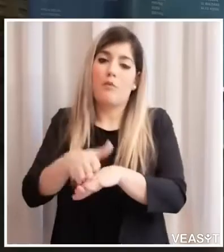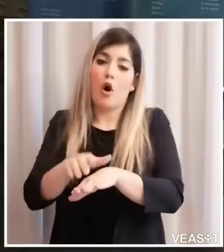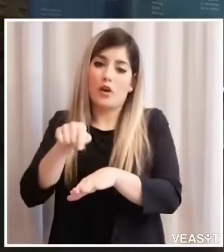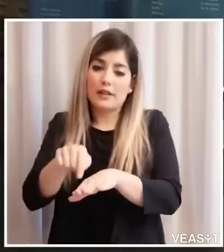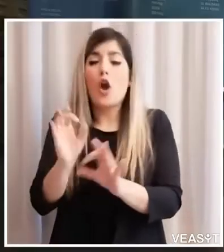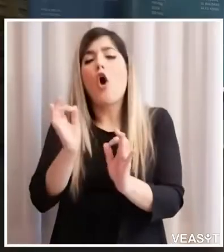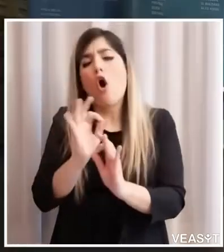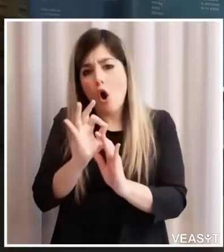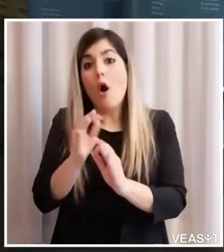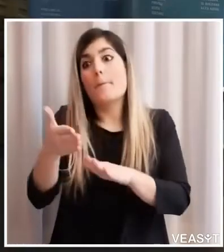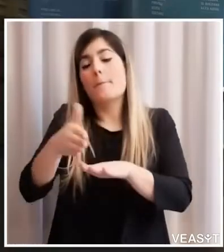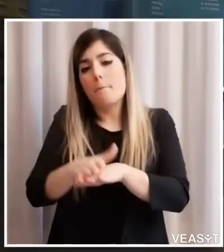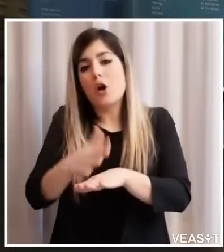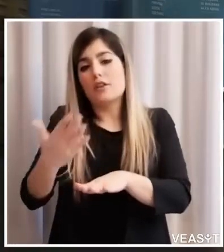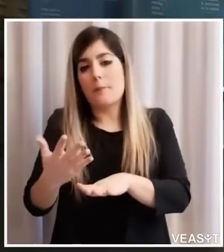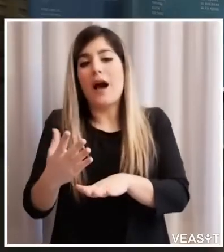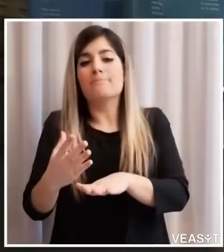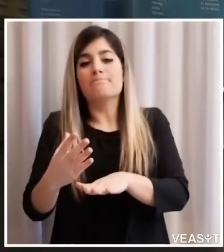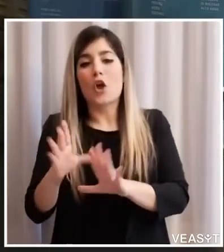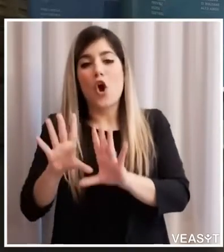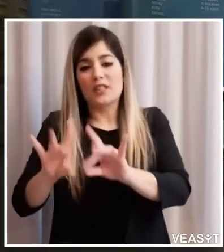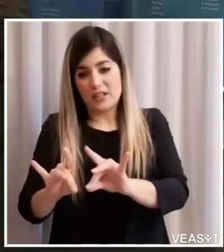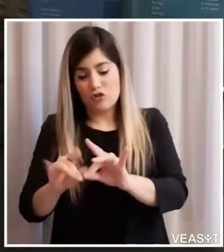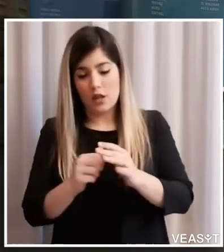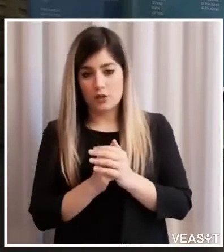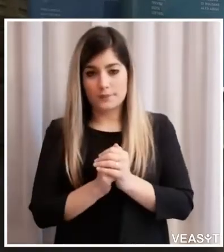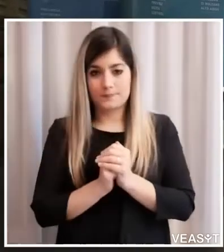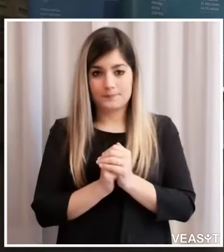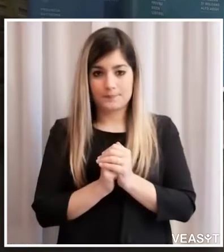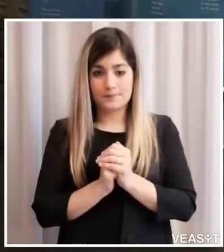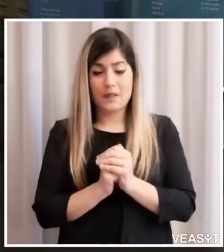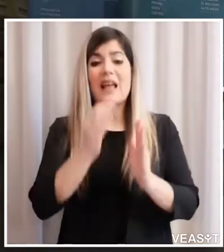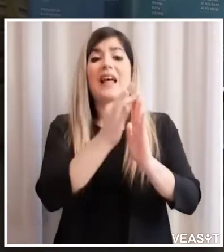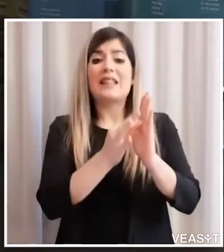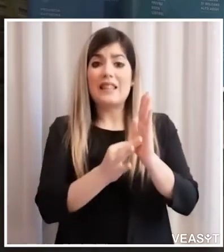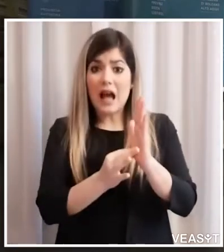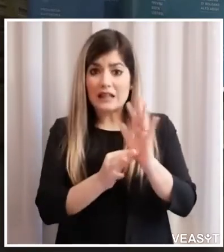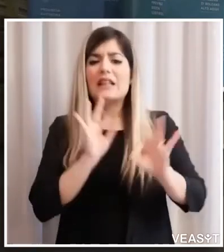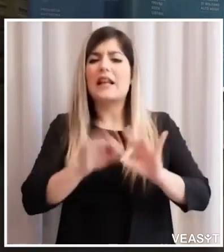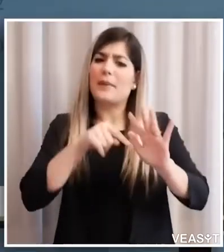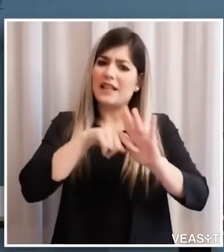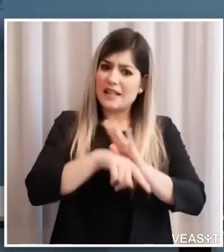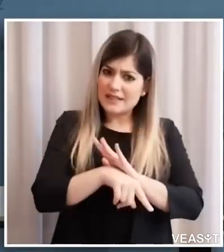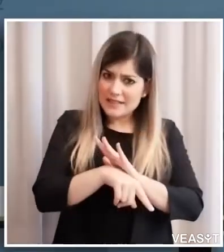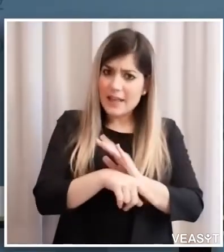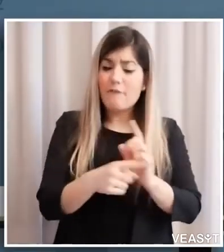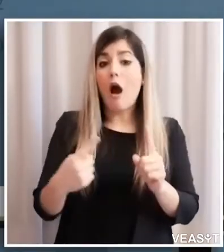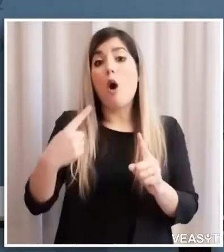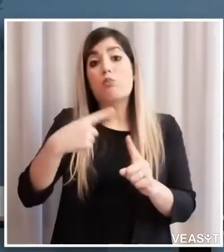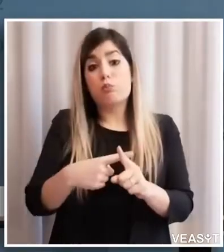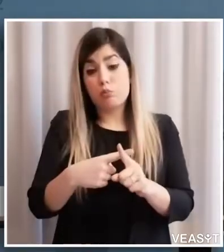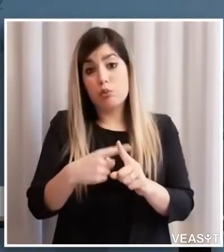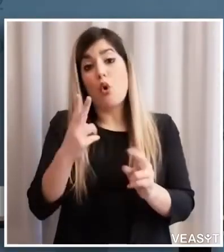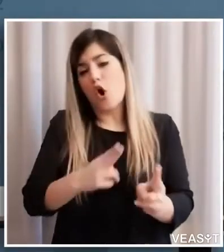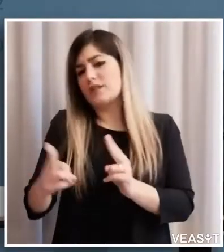I dati che riguardano i posti letto occupati sia in terapia intensiva, ma anche quelli nei